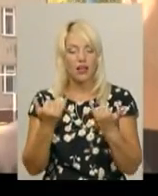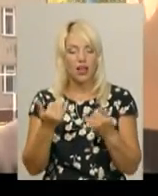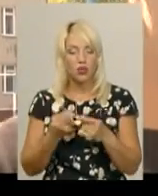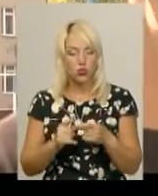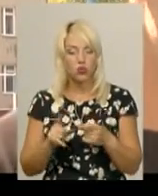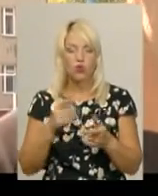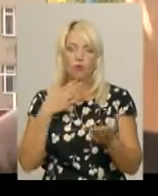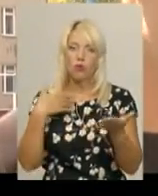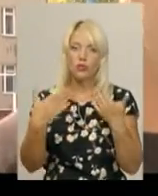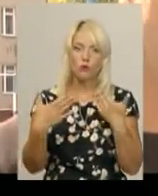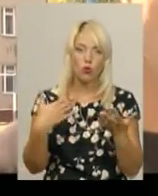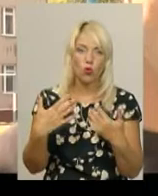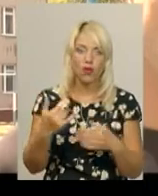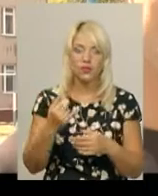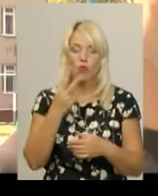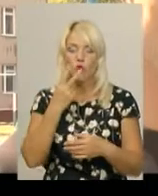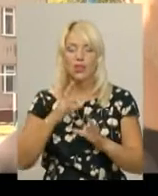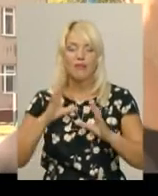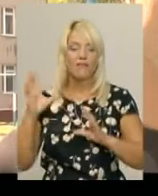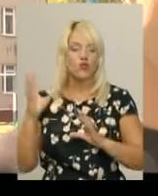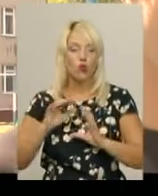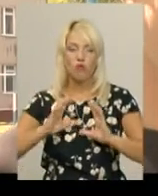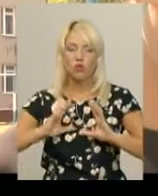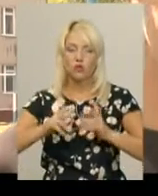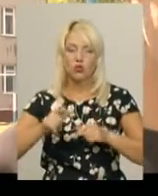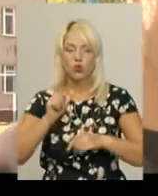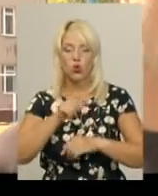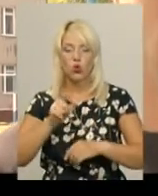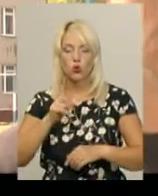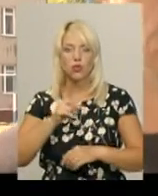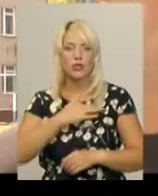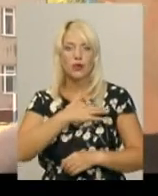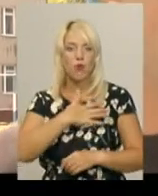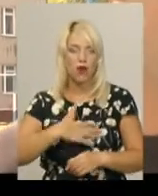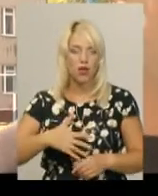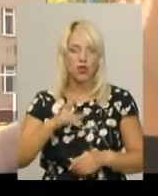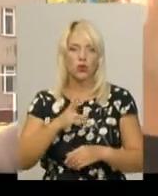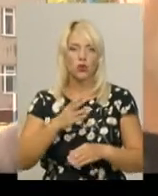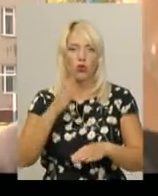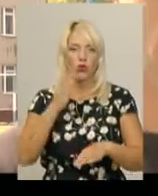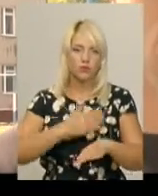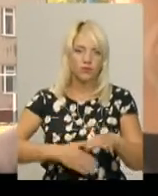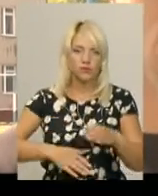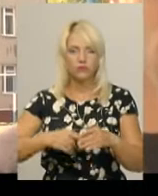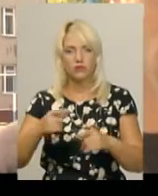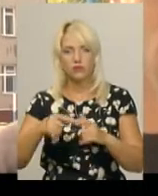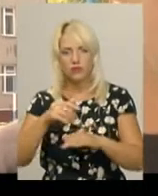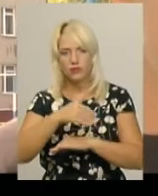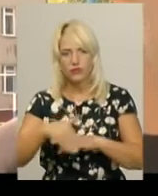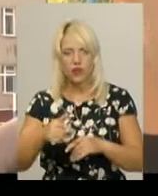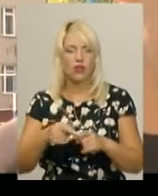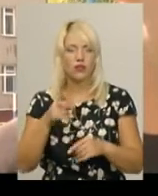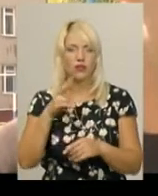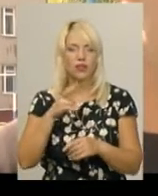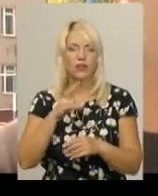показати і всьому світу, що люди з пораненнями, люди, які втратили кінцівки, не